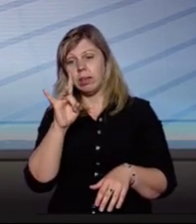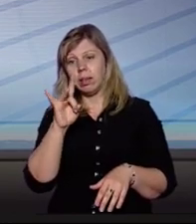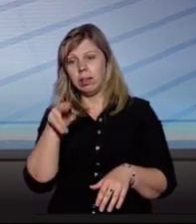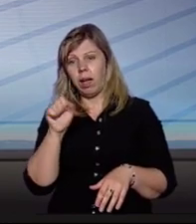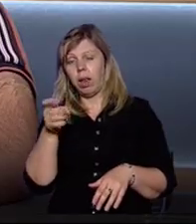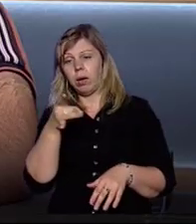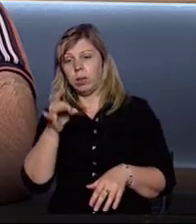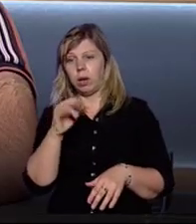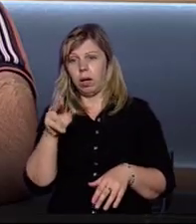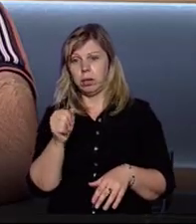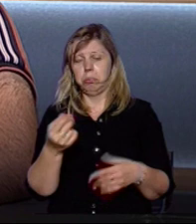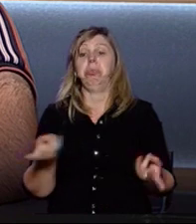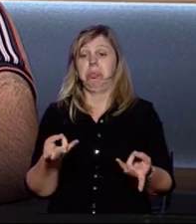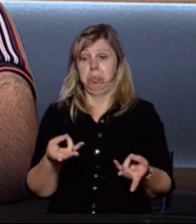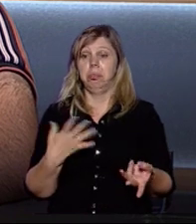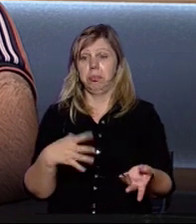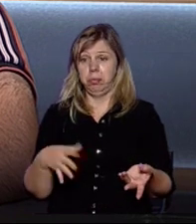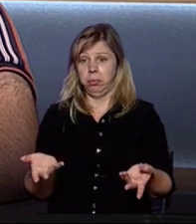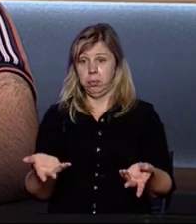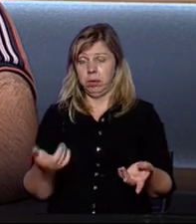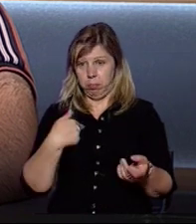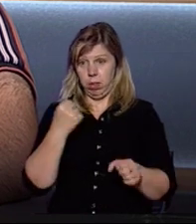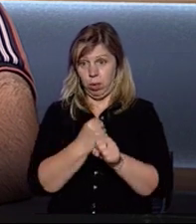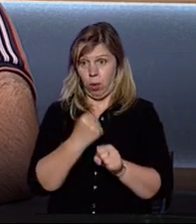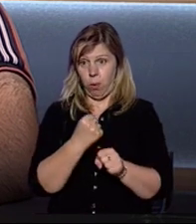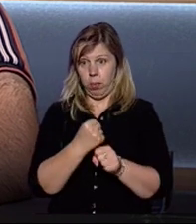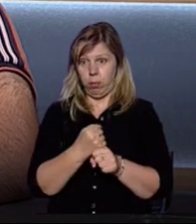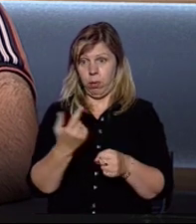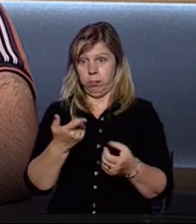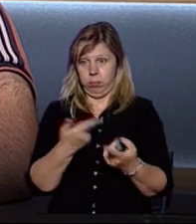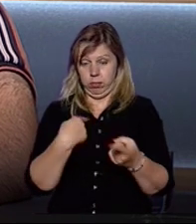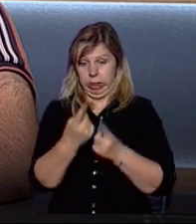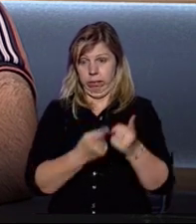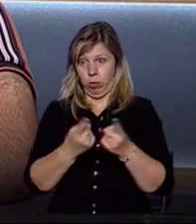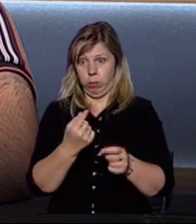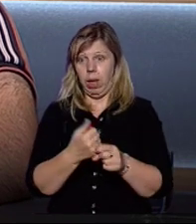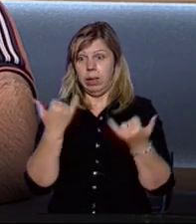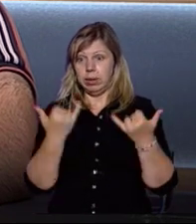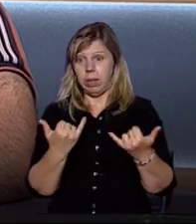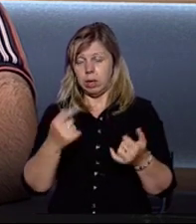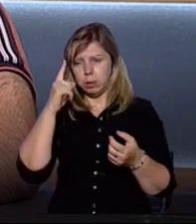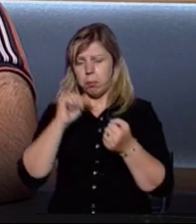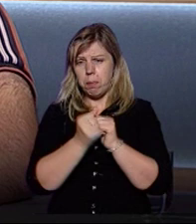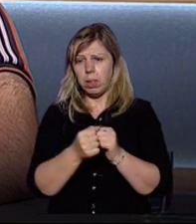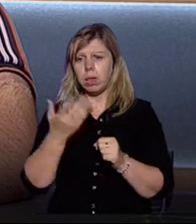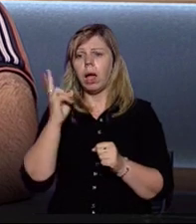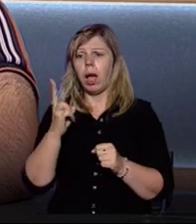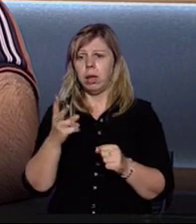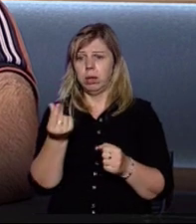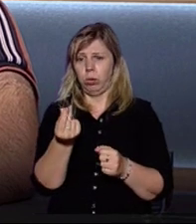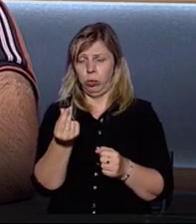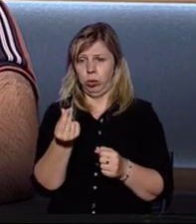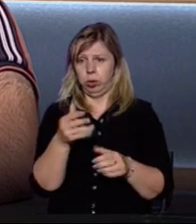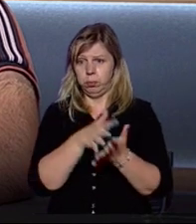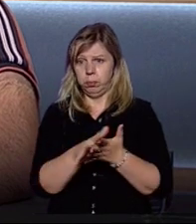районні ради? Навіщо? Ми ж робимо безпосередньо цю реформу. Адже зараз ви пам'ятаєте, як проходять кошти.